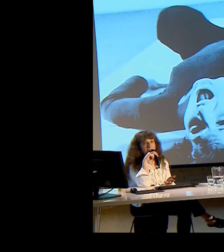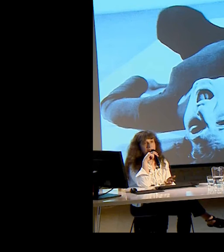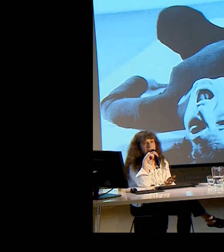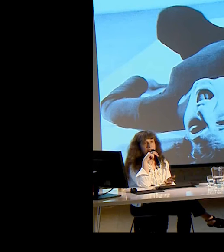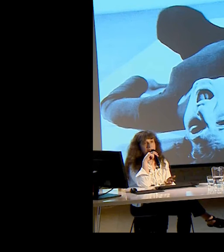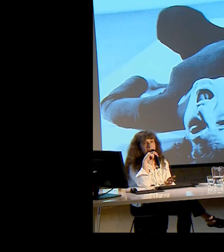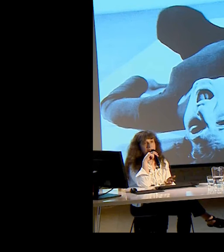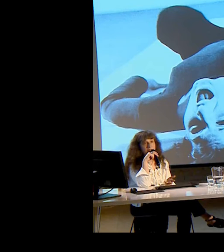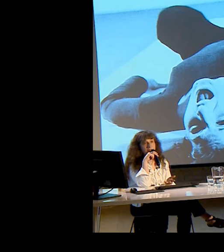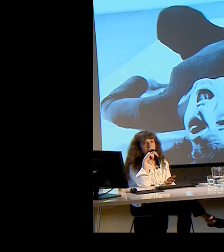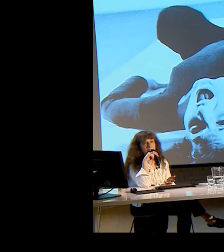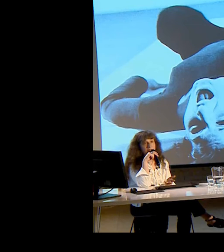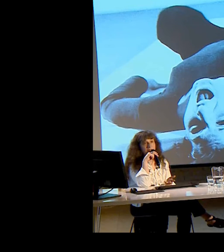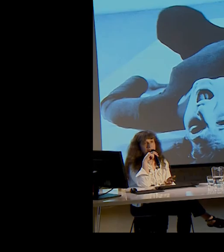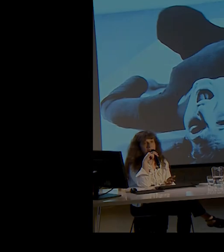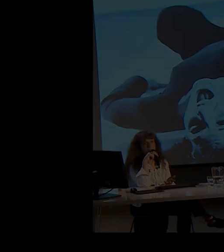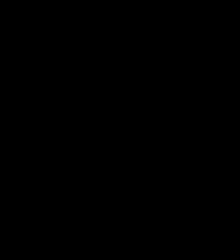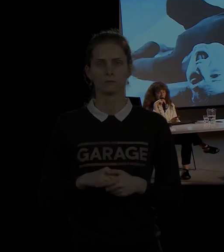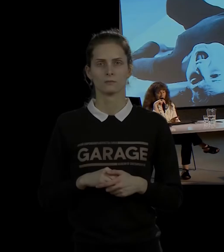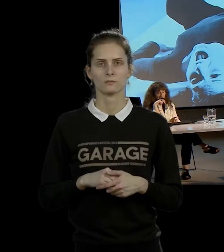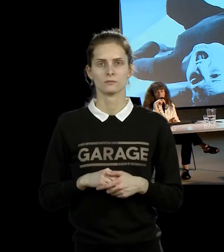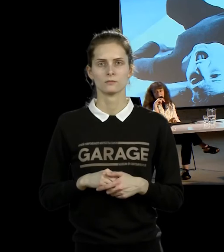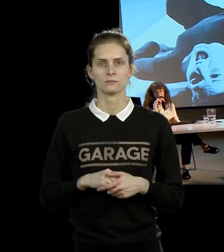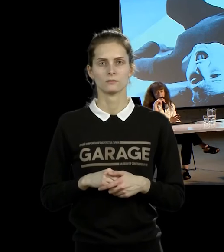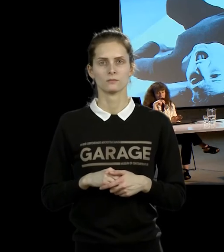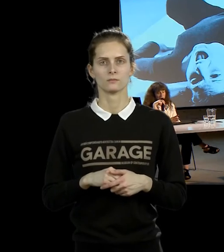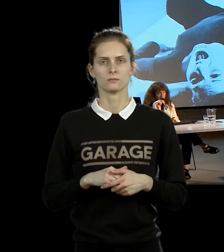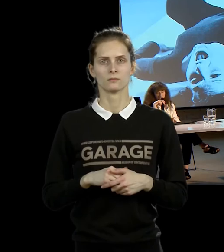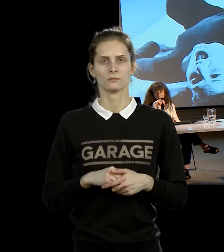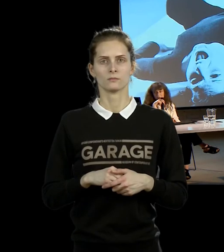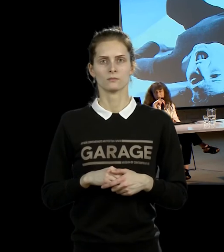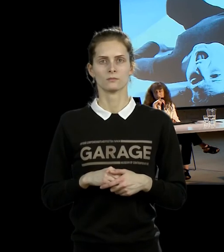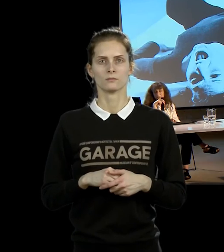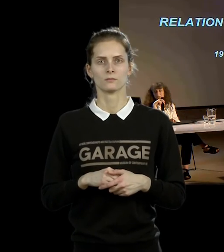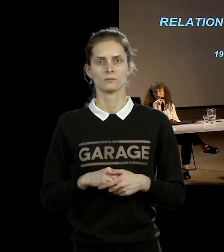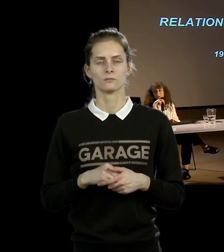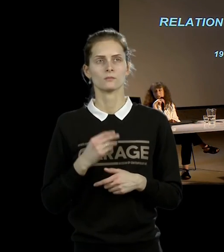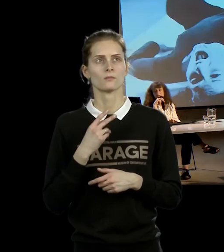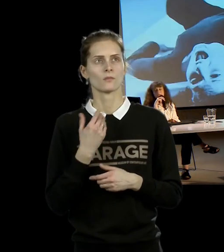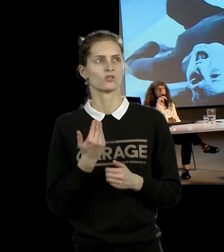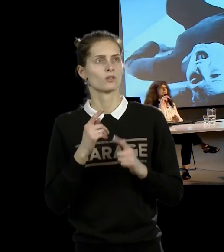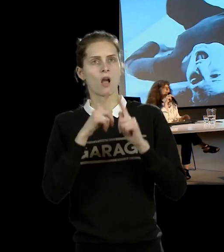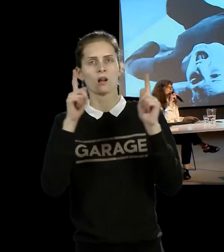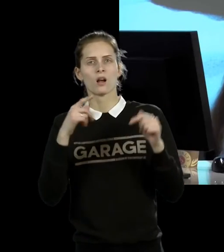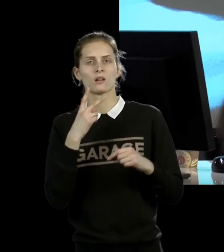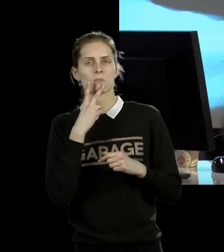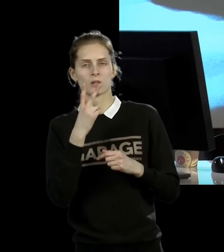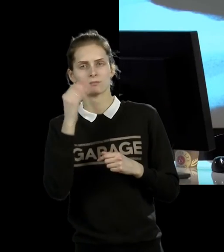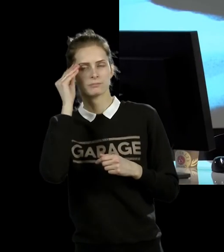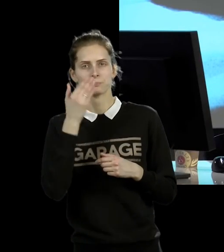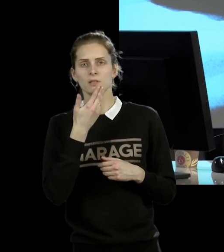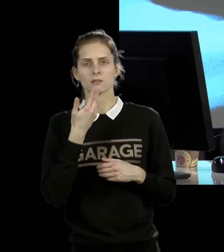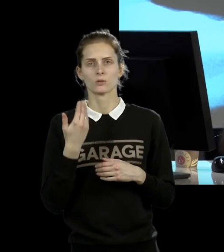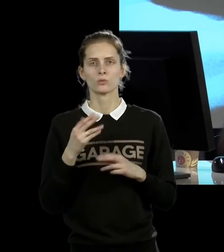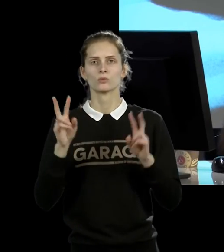широко открыт, шея напряжена. И картинку здесь не имеет смысла показывать. Акция, которая